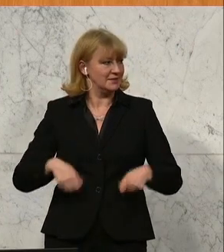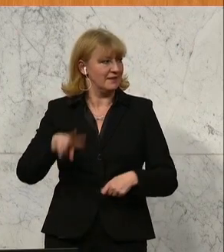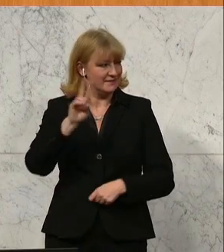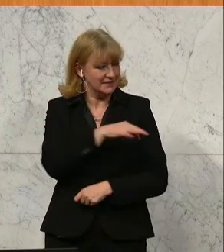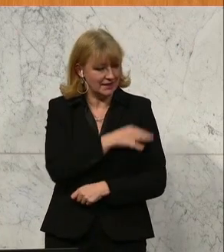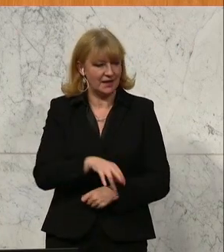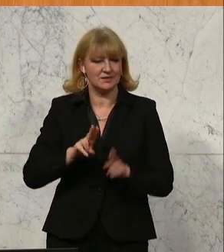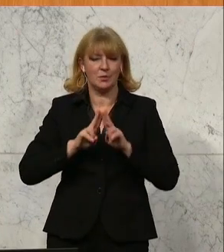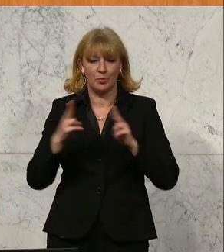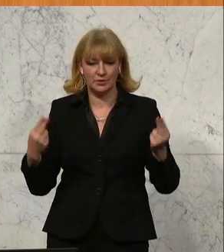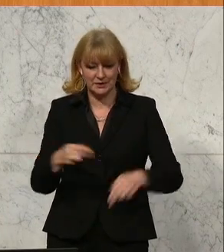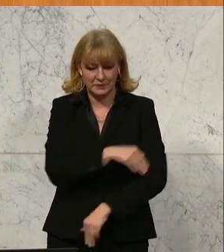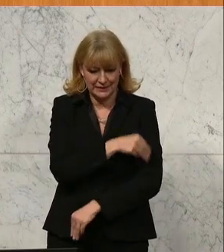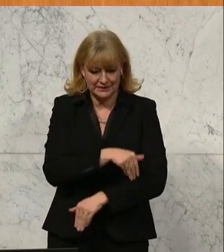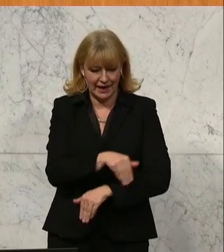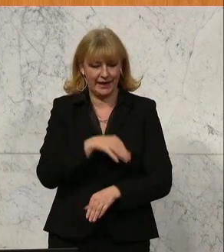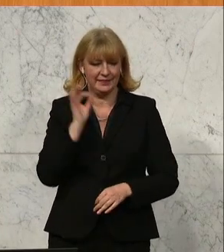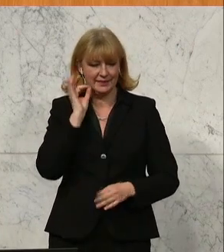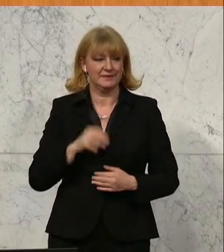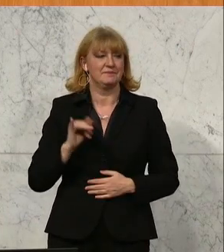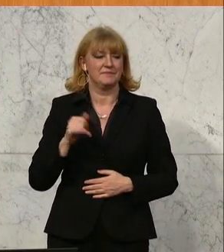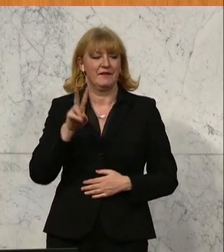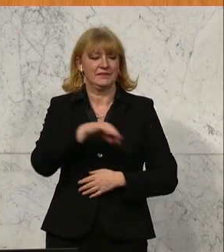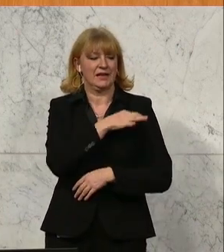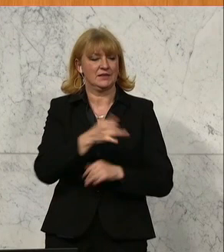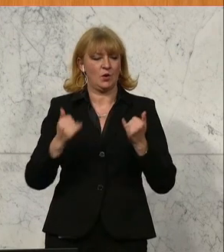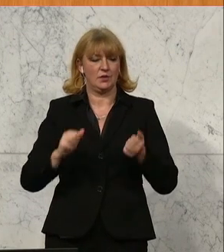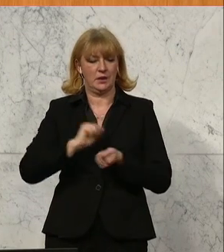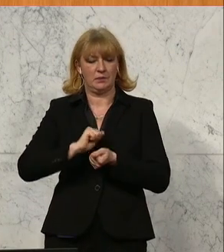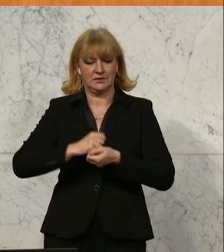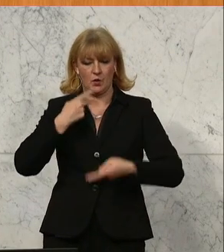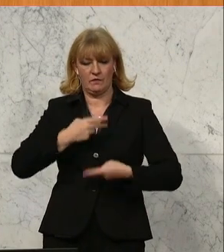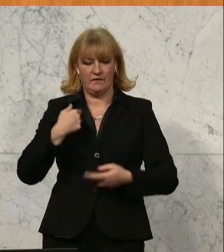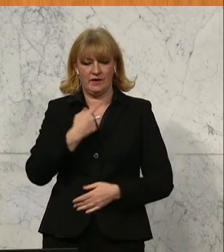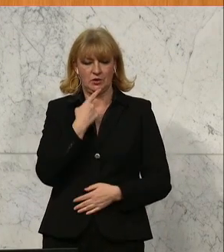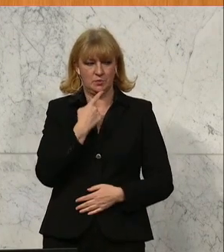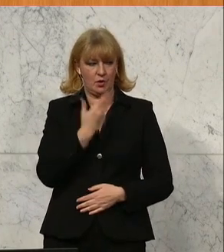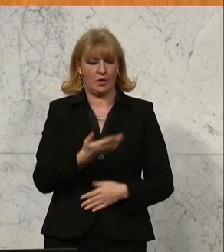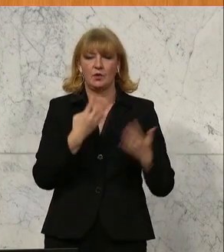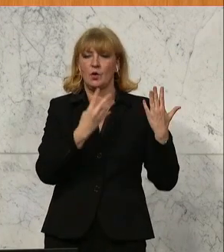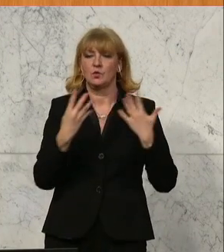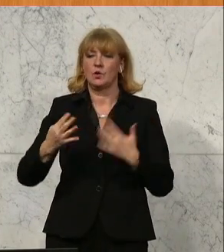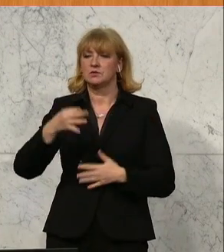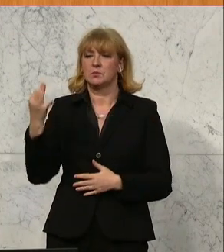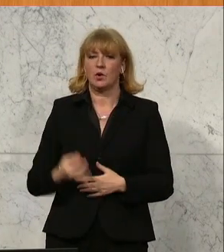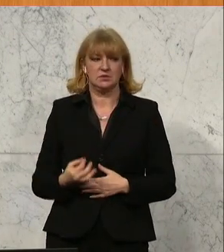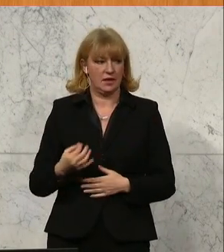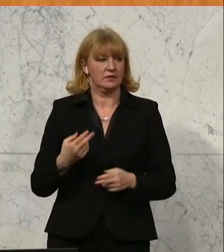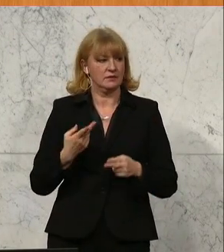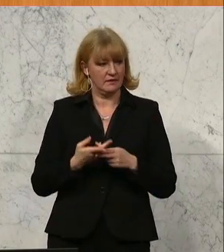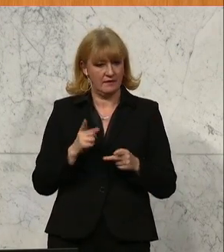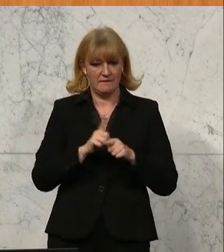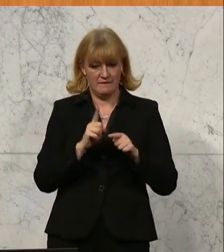Nikolaus Scherak, der Datenschutz und Verfassungssprecher der NIOS. Pressekonferenz gesagt, wer bei 99% Erfolg das